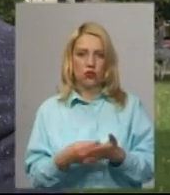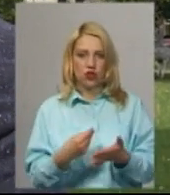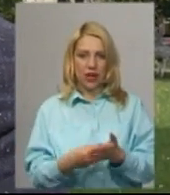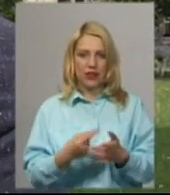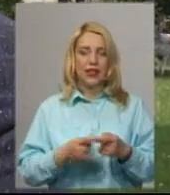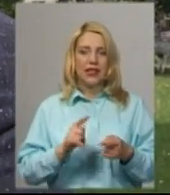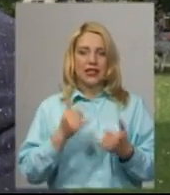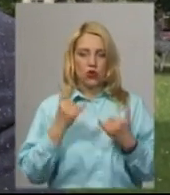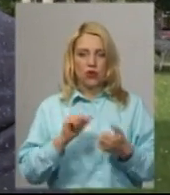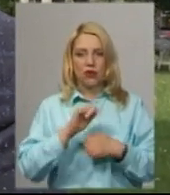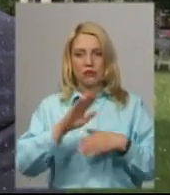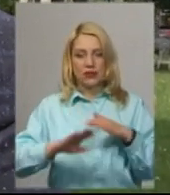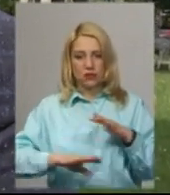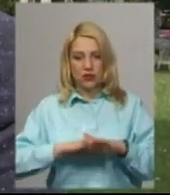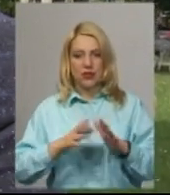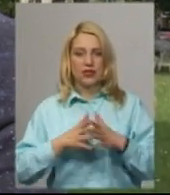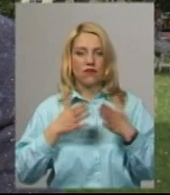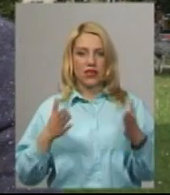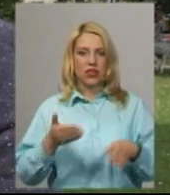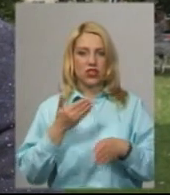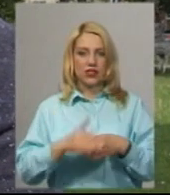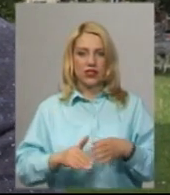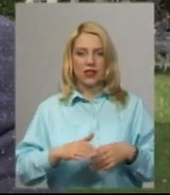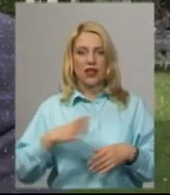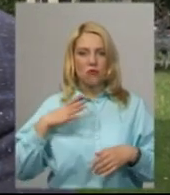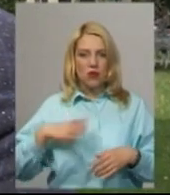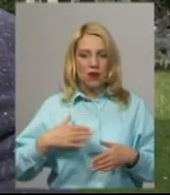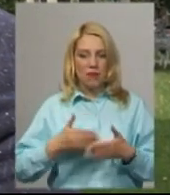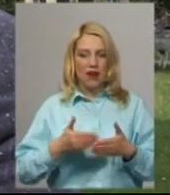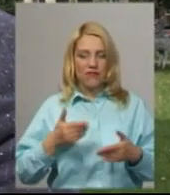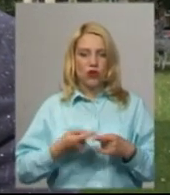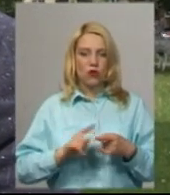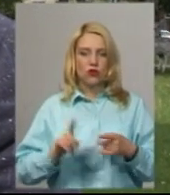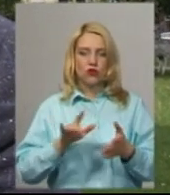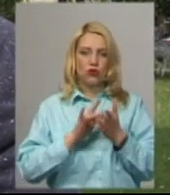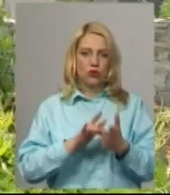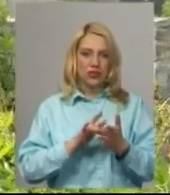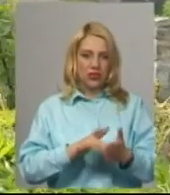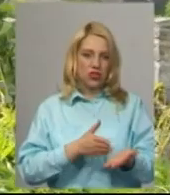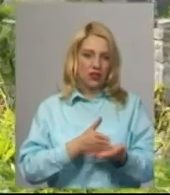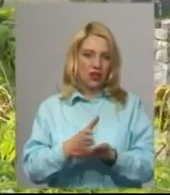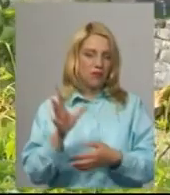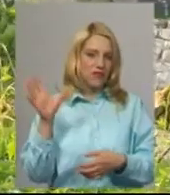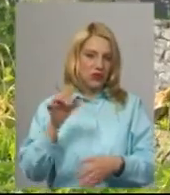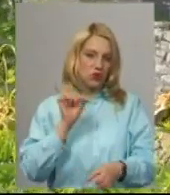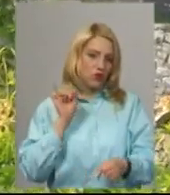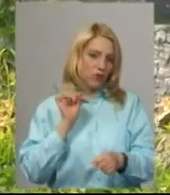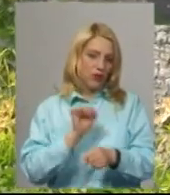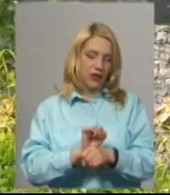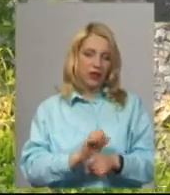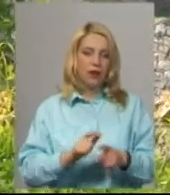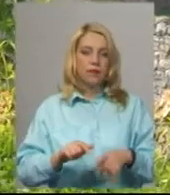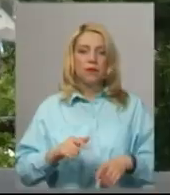'янець-Подільський в великій частині потерпає від того, що і туристичний напрямок повністю зупинений. Голова правління Ліги